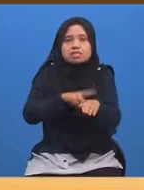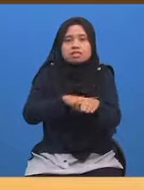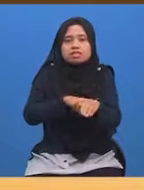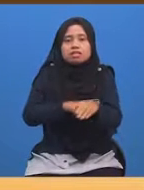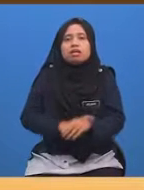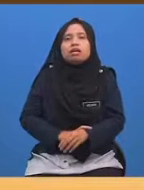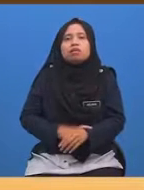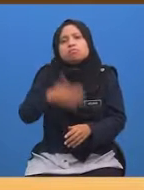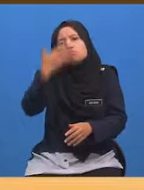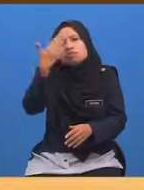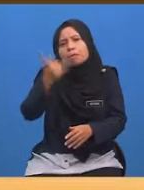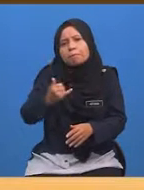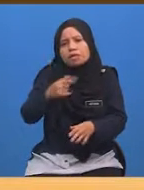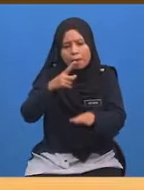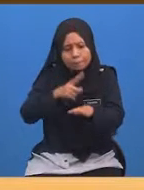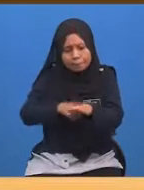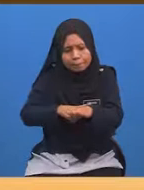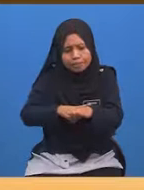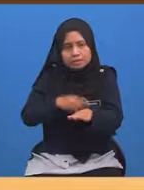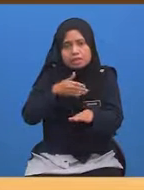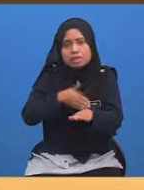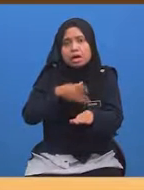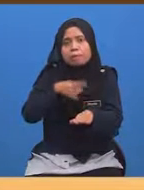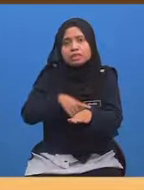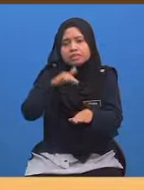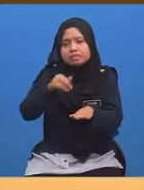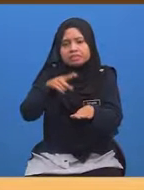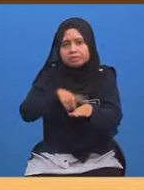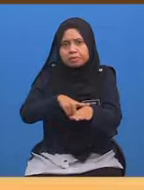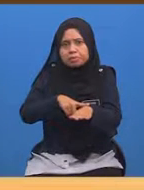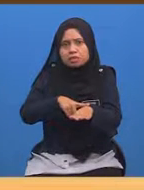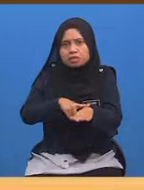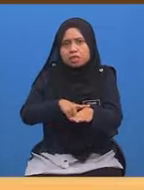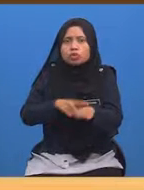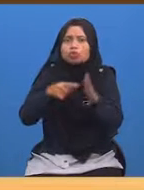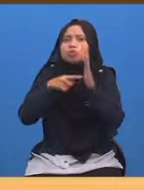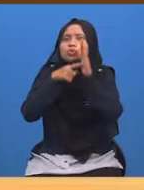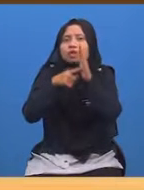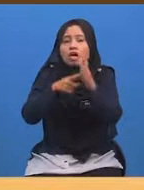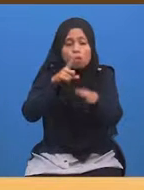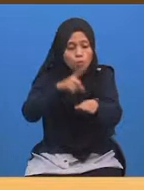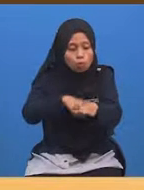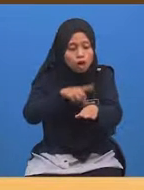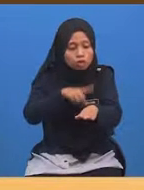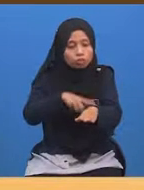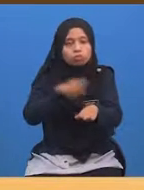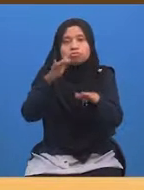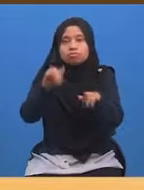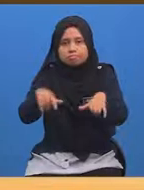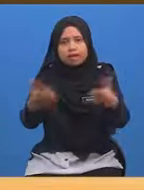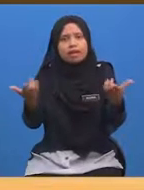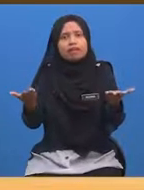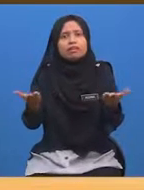Kenapa pada masa yang sama Tiga buah negara ini Menunjukkan waktu yang berbeza